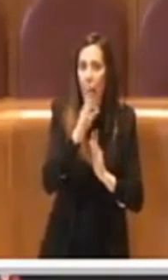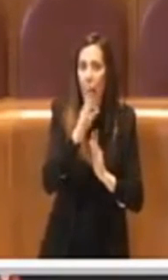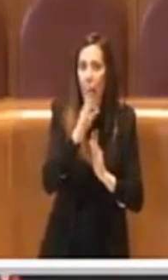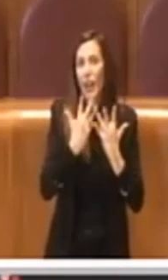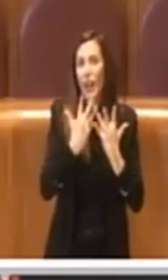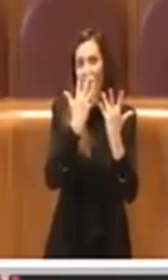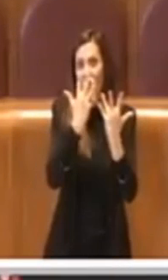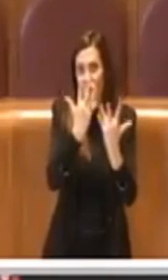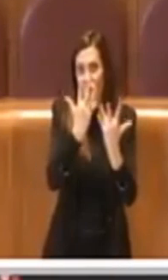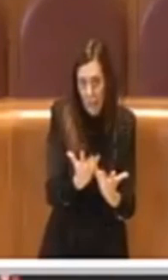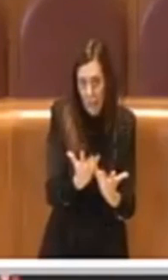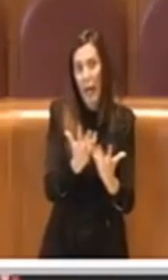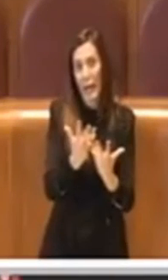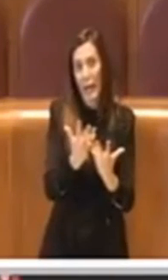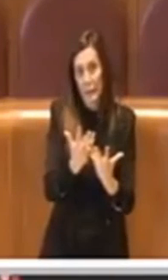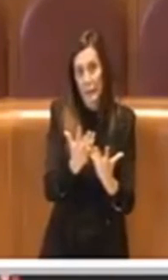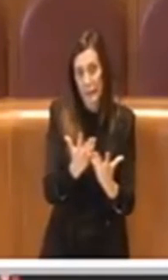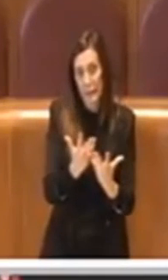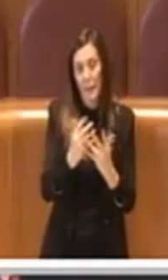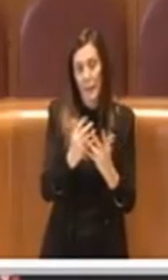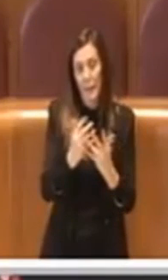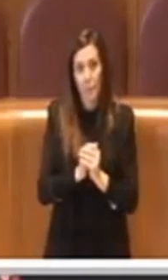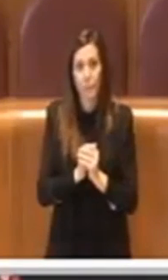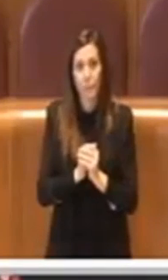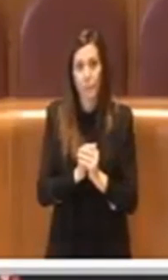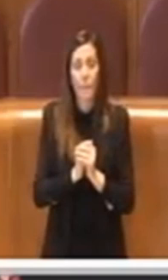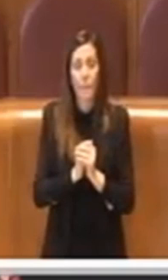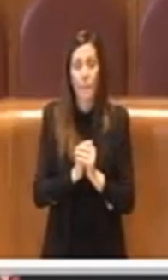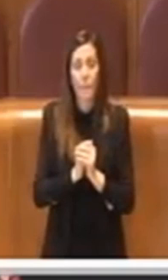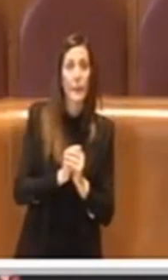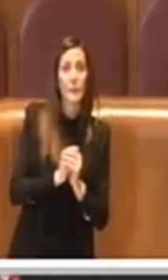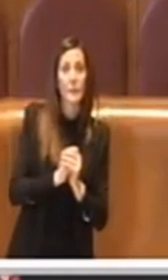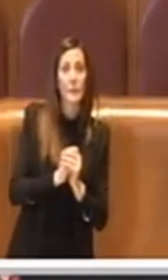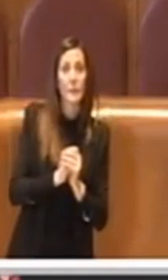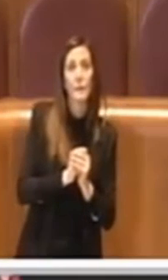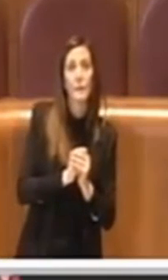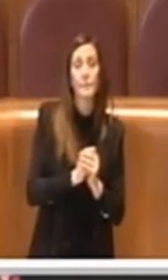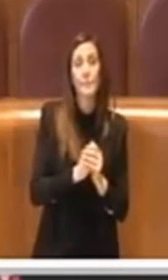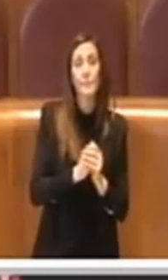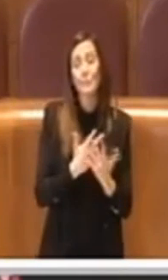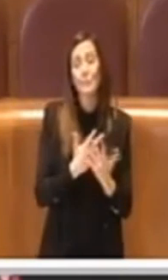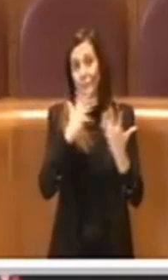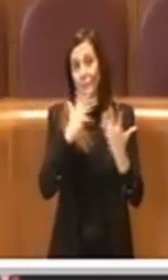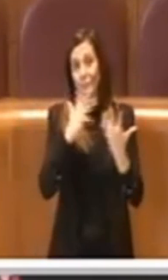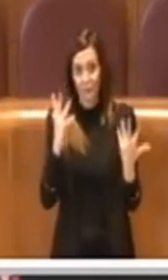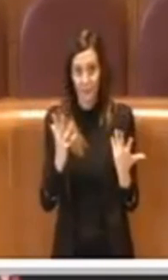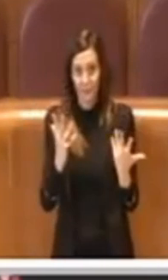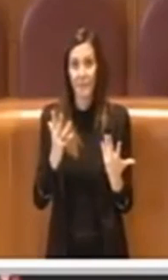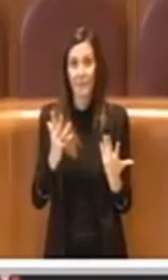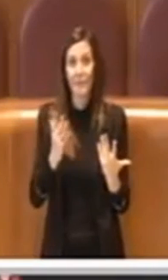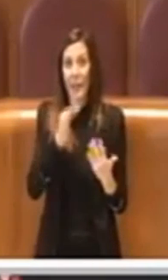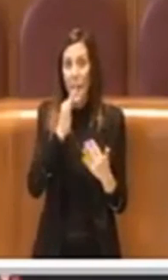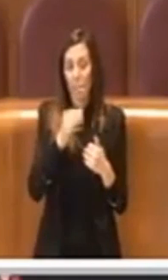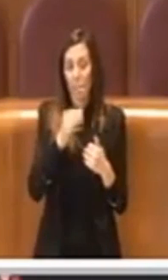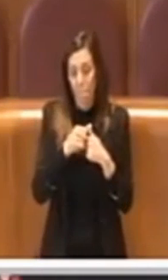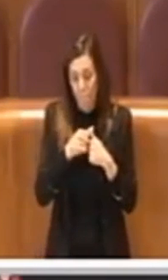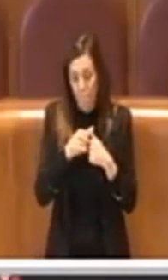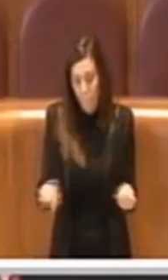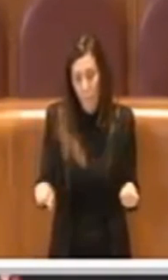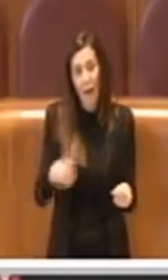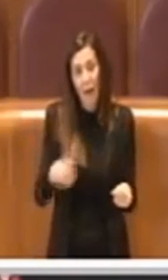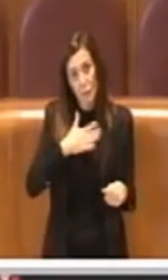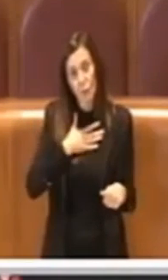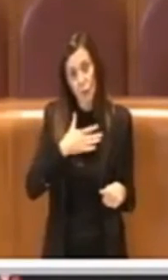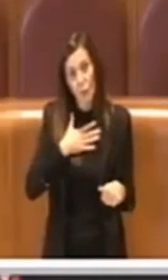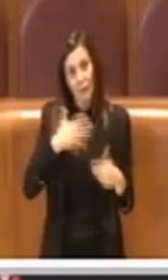Concludo con queste parole e dunque è ovvio che le basi le abbiamo messe